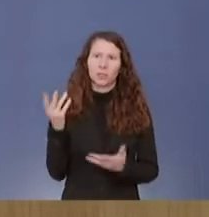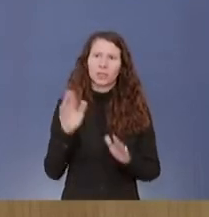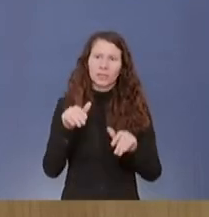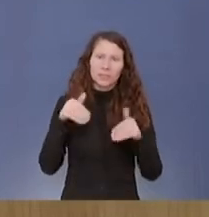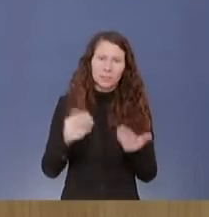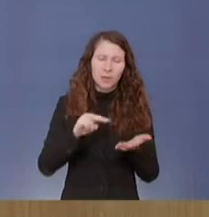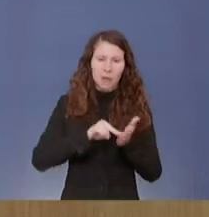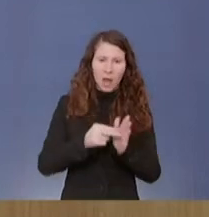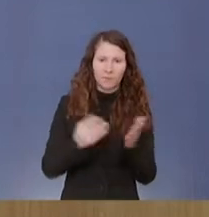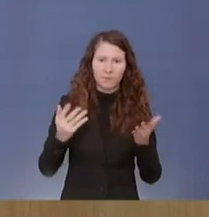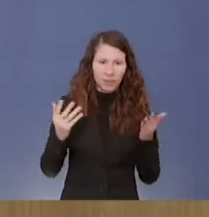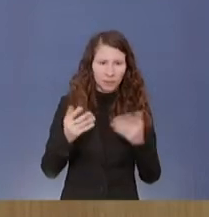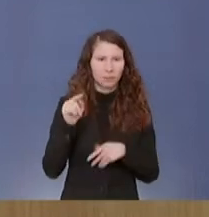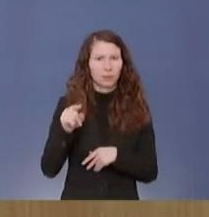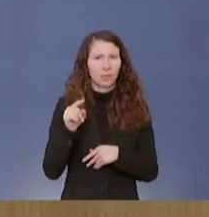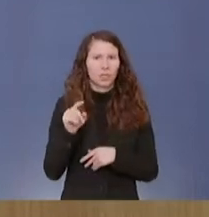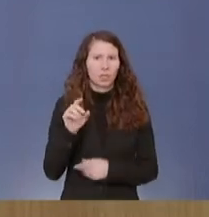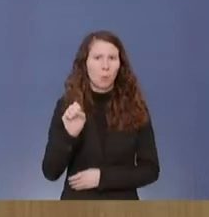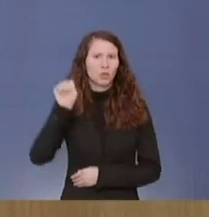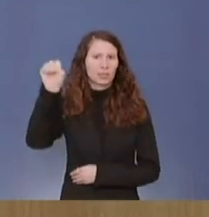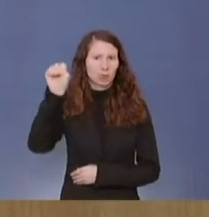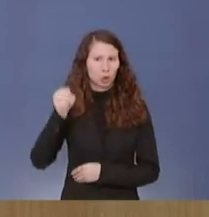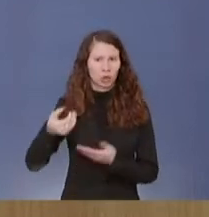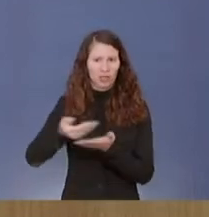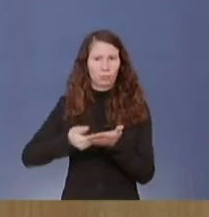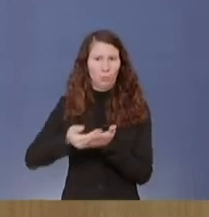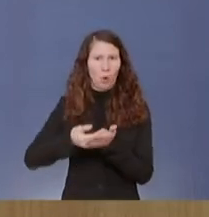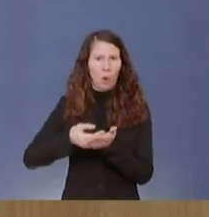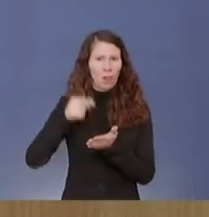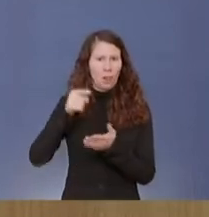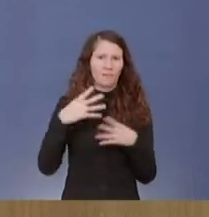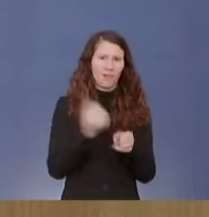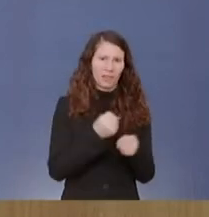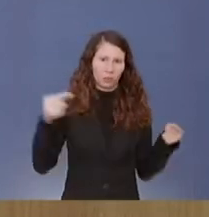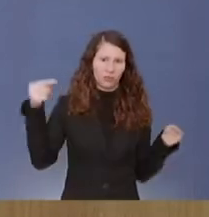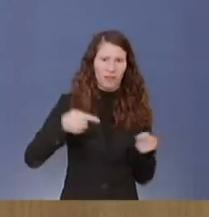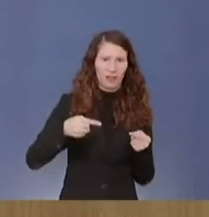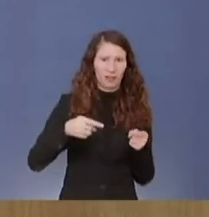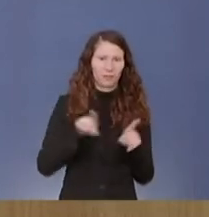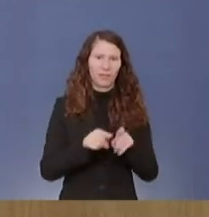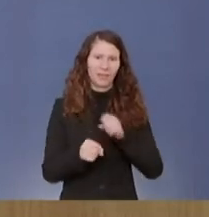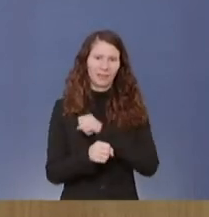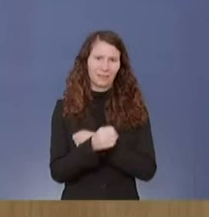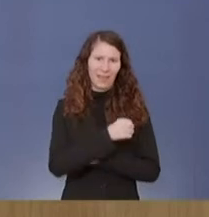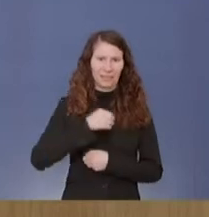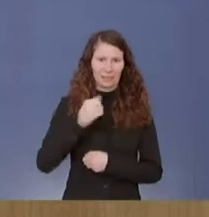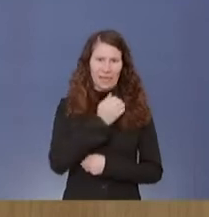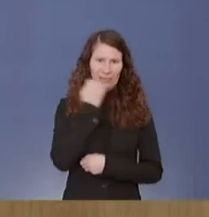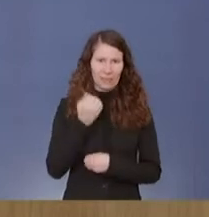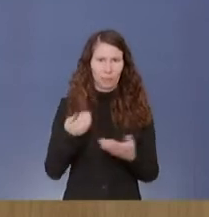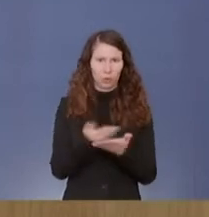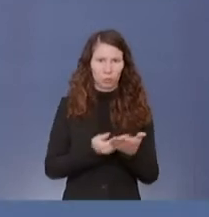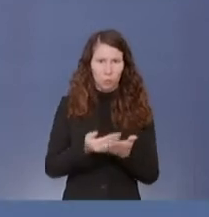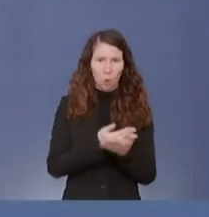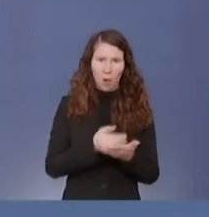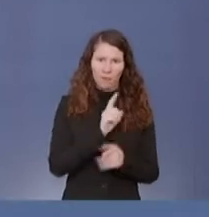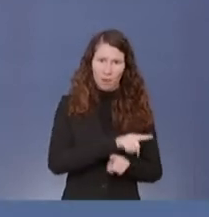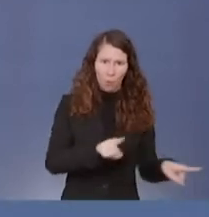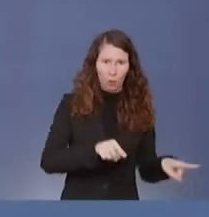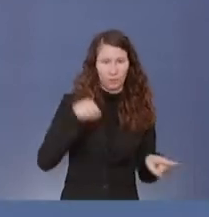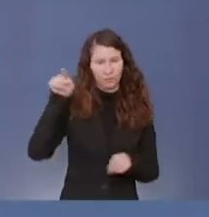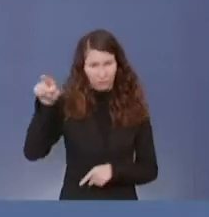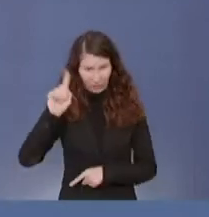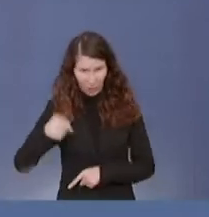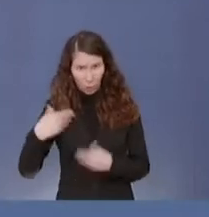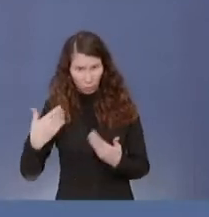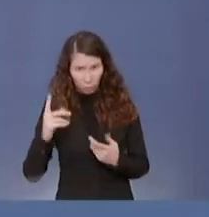kommunistische Symbolik zu verbieten, wie das ja bei rechtsextremer Symbolik ist? Danke. Also zunächst